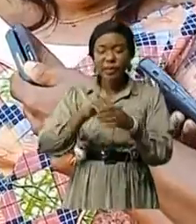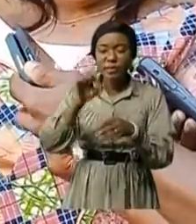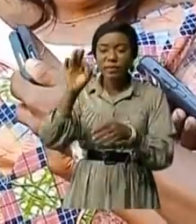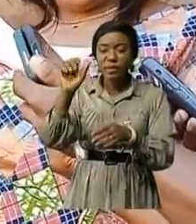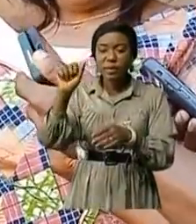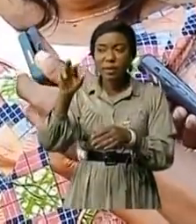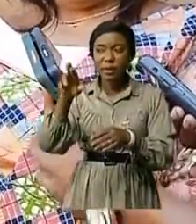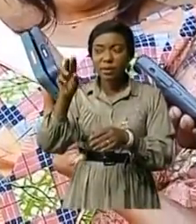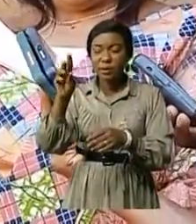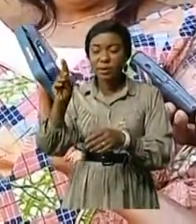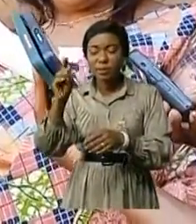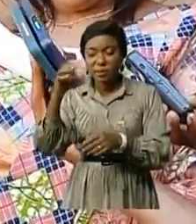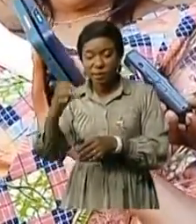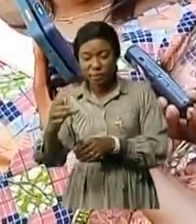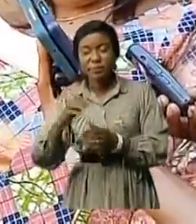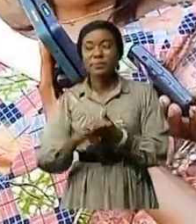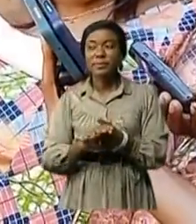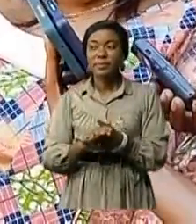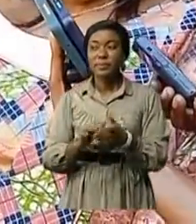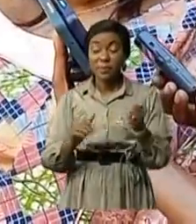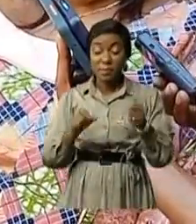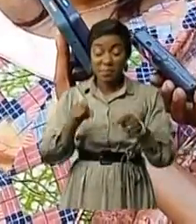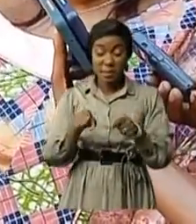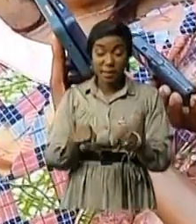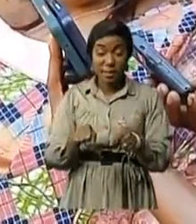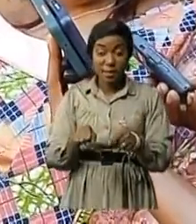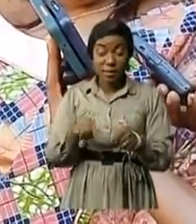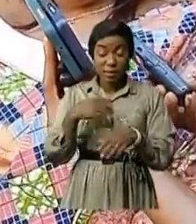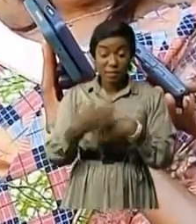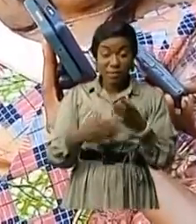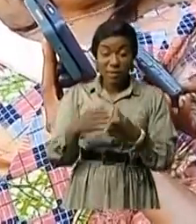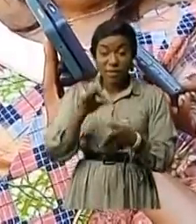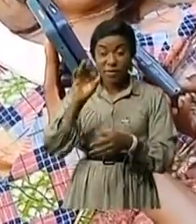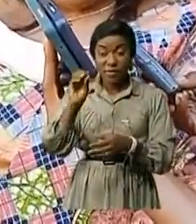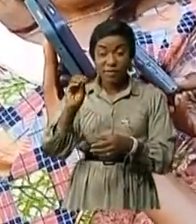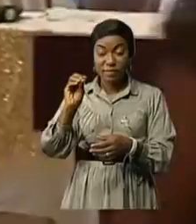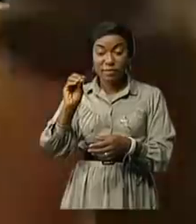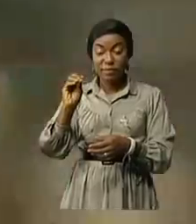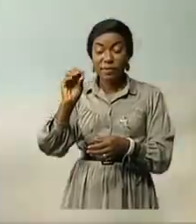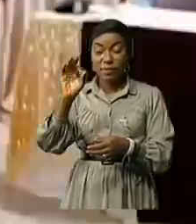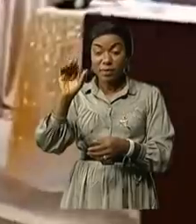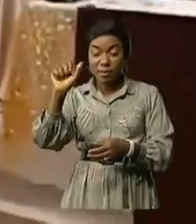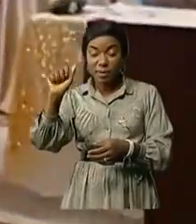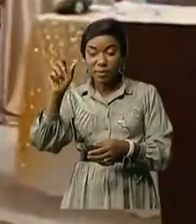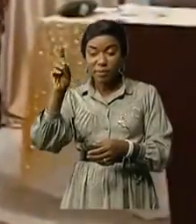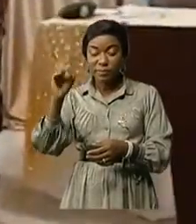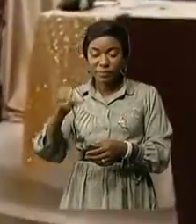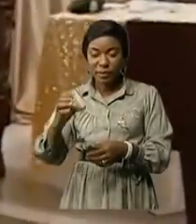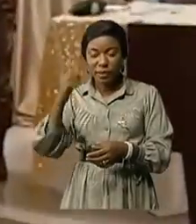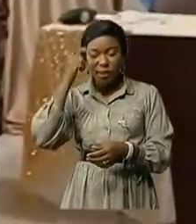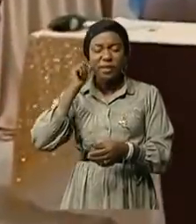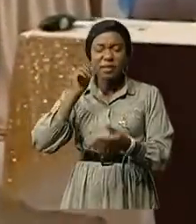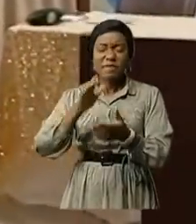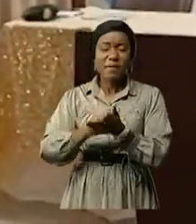souci ici est de faire des officiers des Fardessi de champion genre Il s'agit de signaler que sur les deux